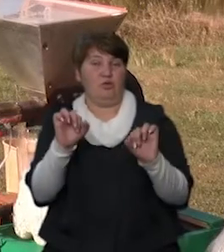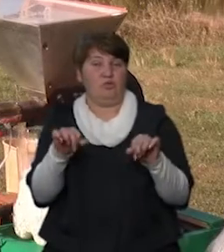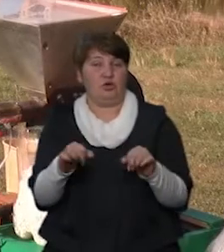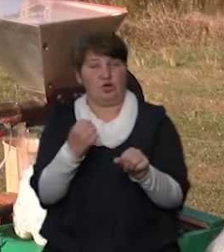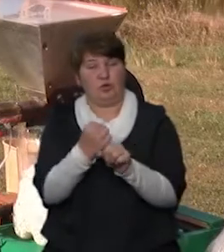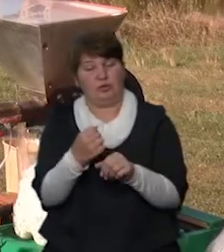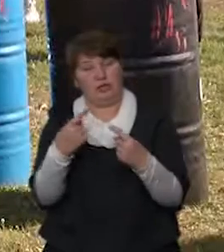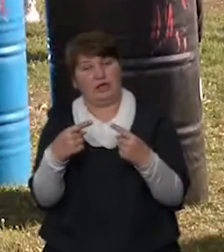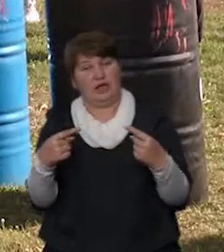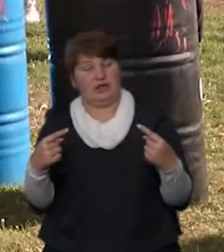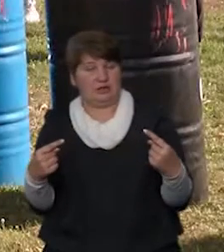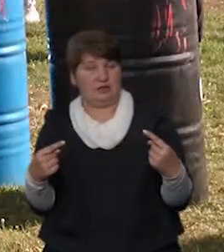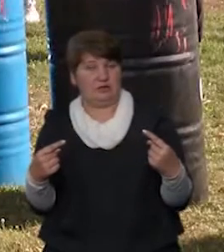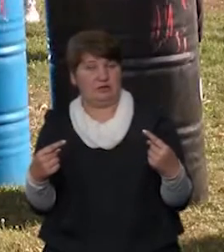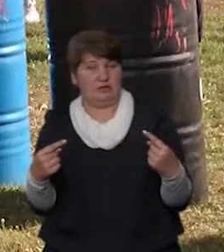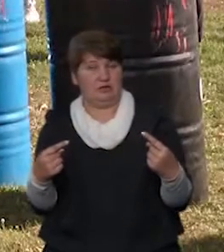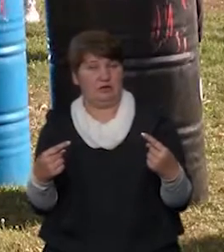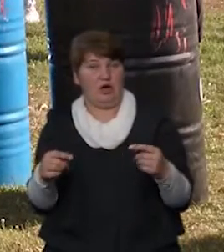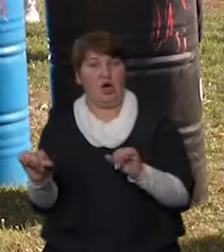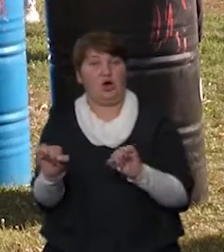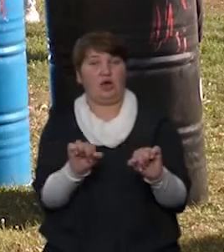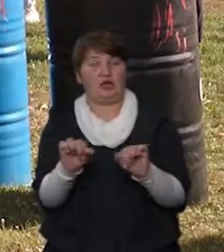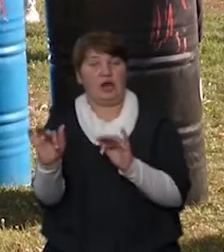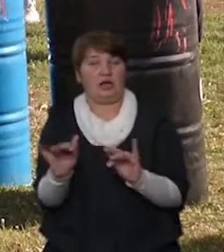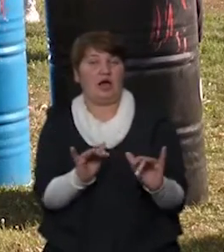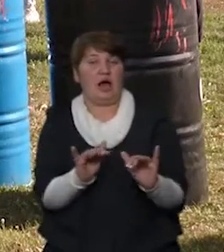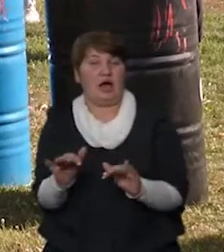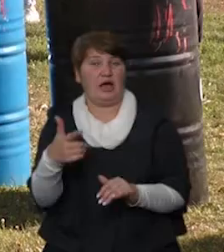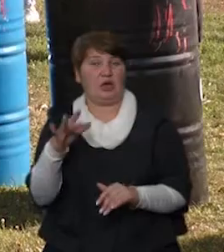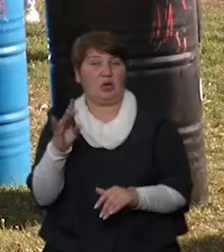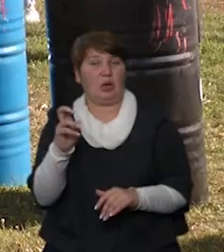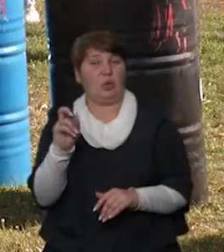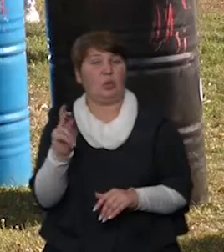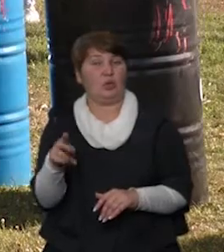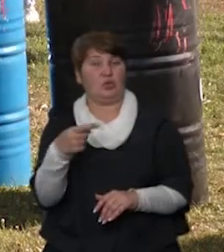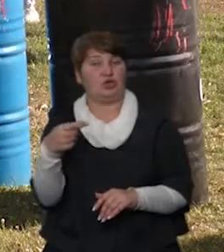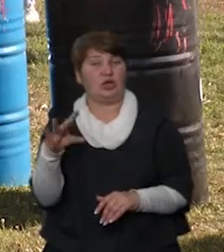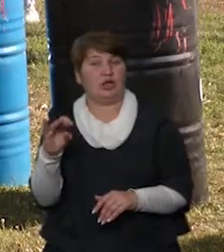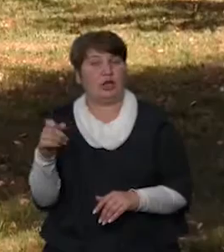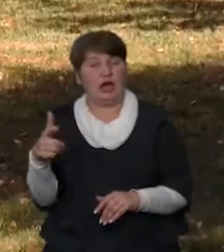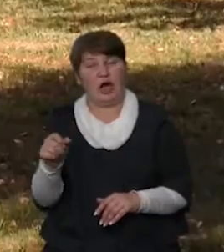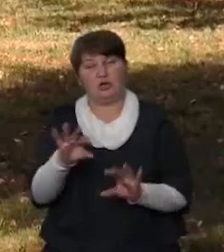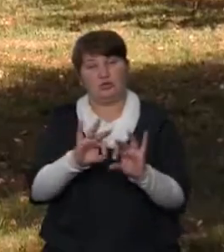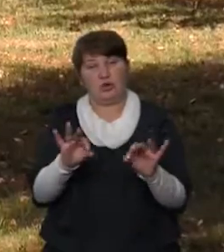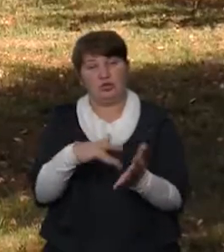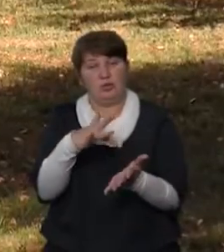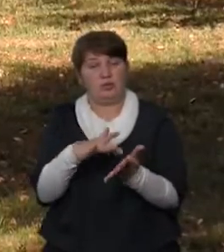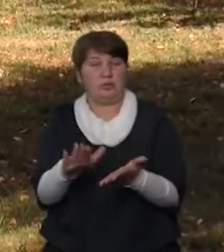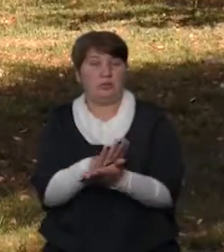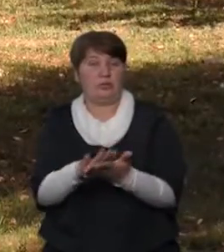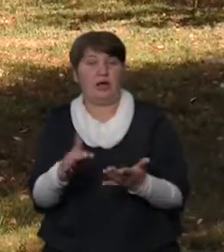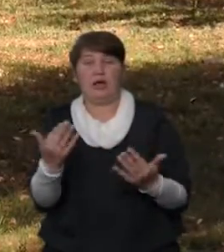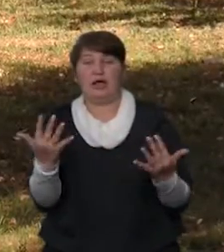різні об'єкти. Координаторка акції Наталя Гергелюк-Чорнега розповідає, що по місту в цей день прибирали кілька